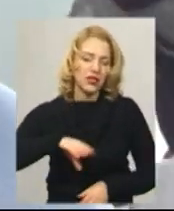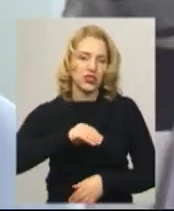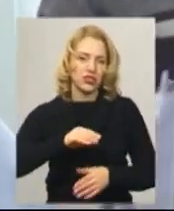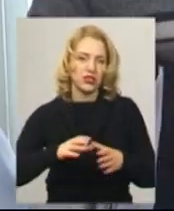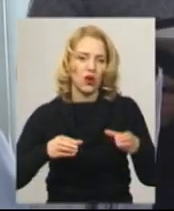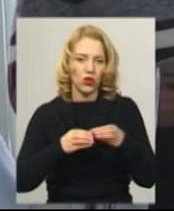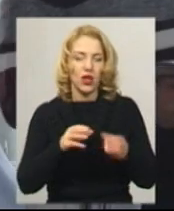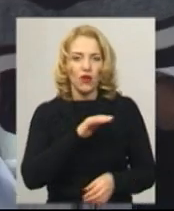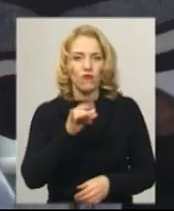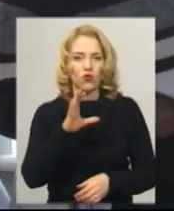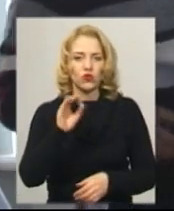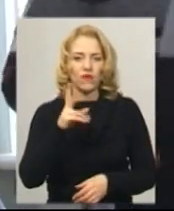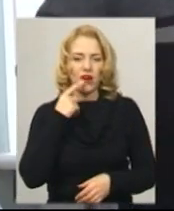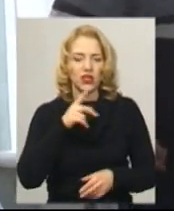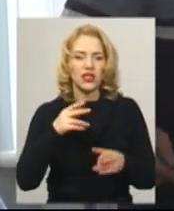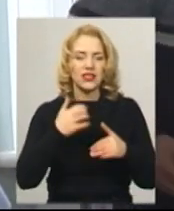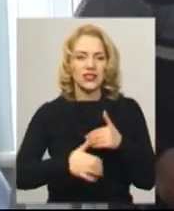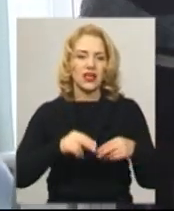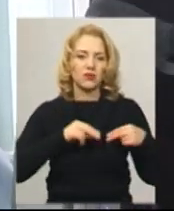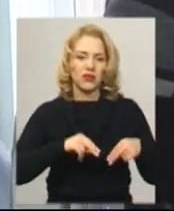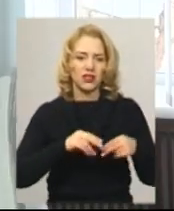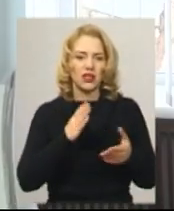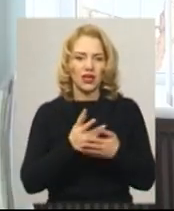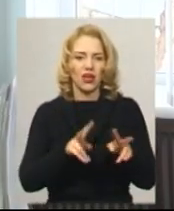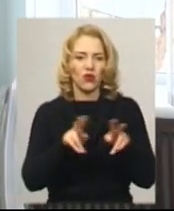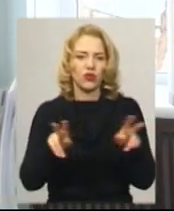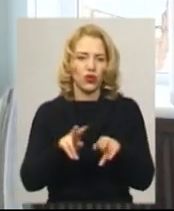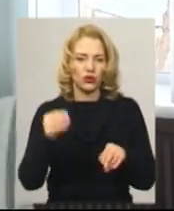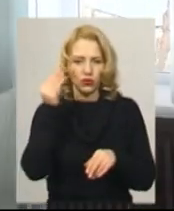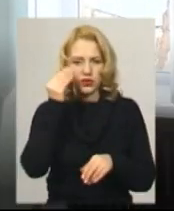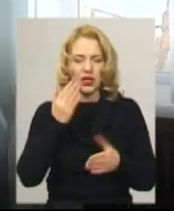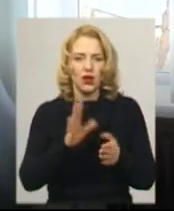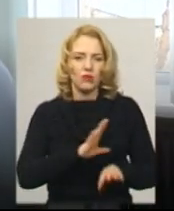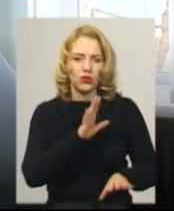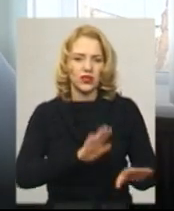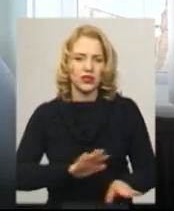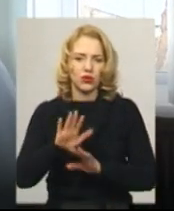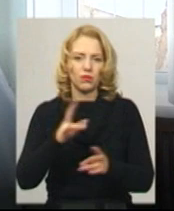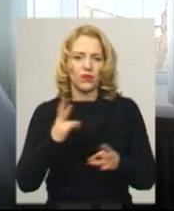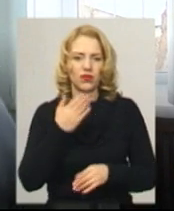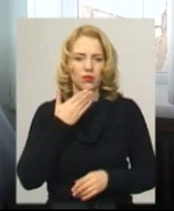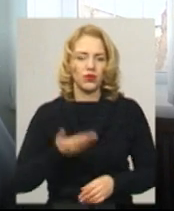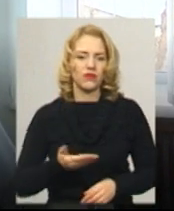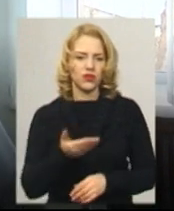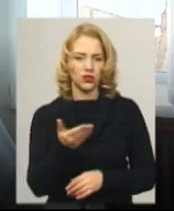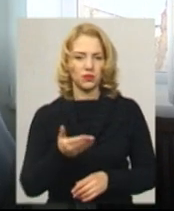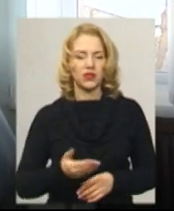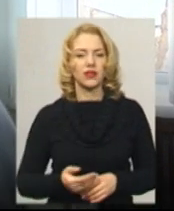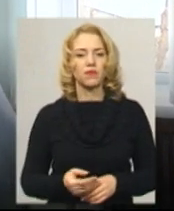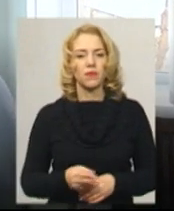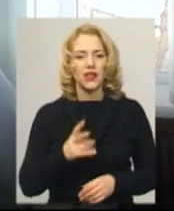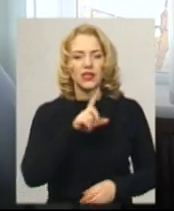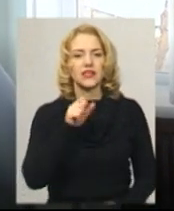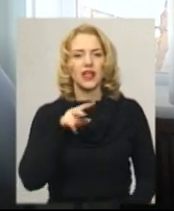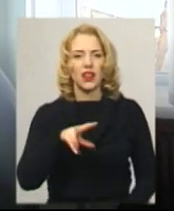Олена Фурсова каже, серед працівників закладу є її однодумці. Це були три заступники, мали виступити, в